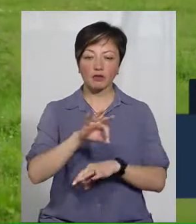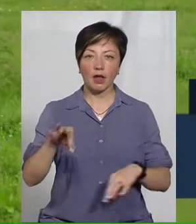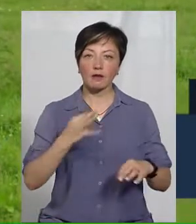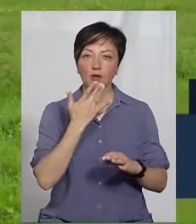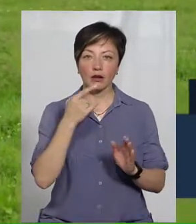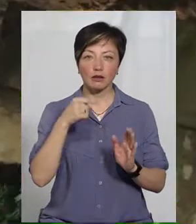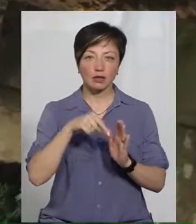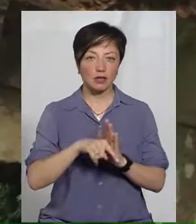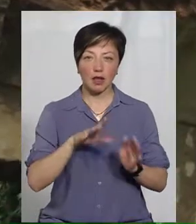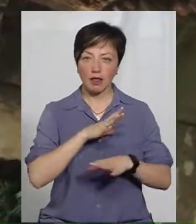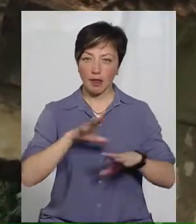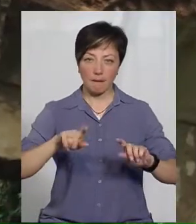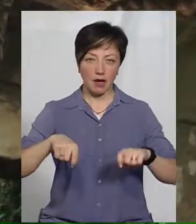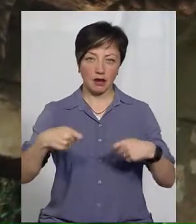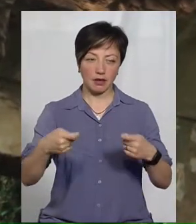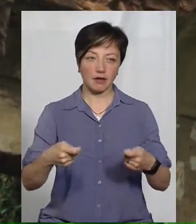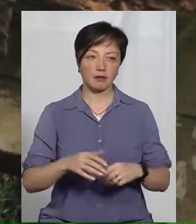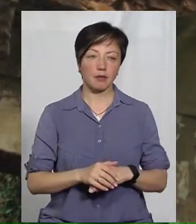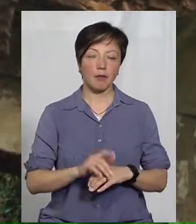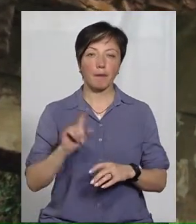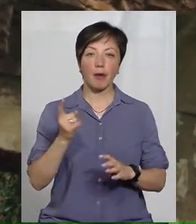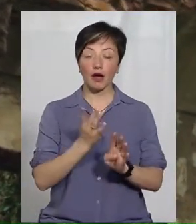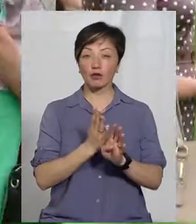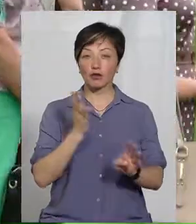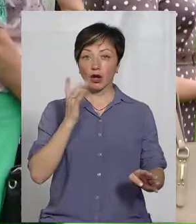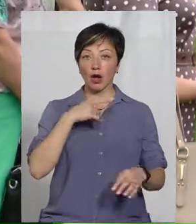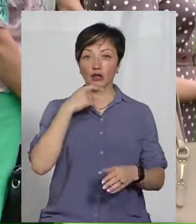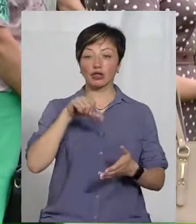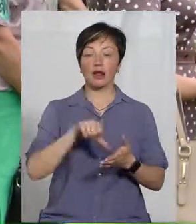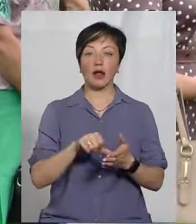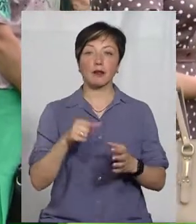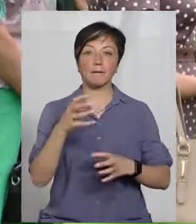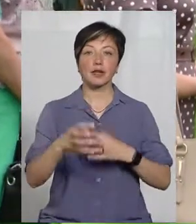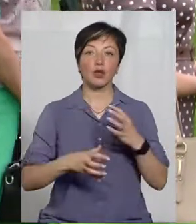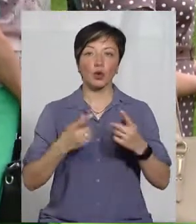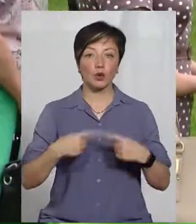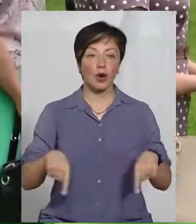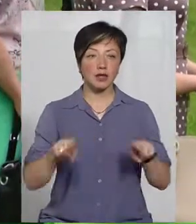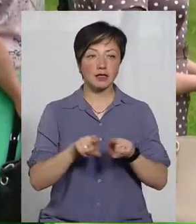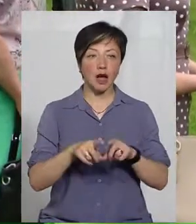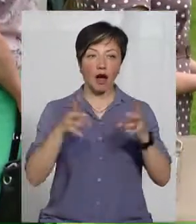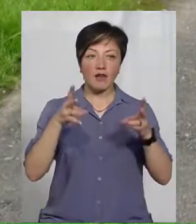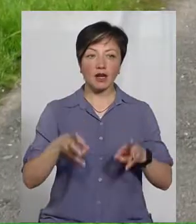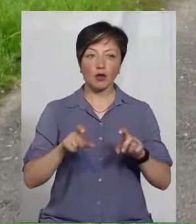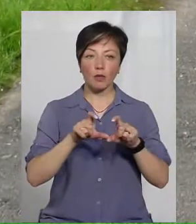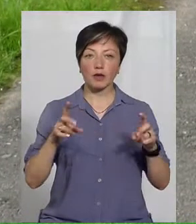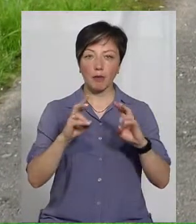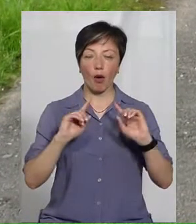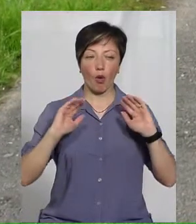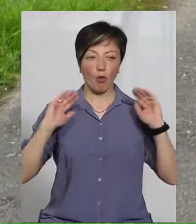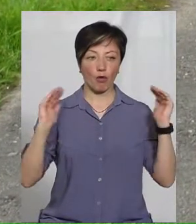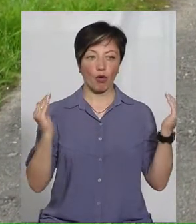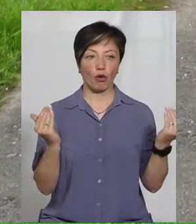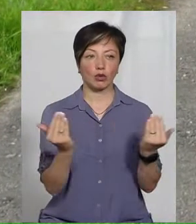значення не передавалися. Найперше, каже член Міжнародної організації з охорони пам'яток та історичних місць Сергій Шпаковський, аварійний об'єкт потрібно обгородити.